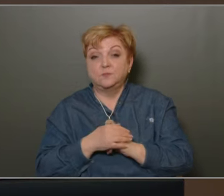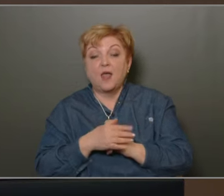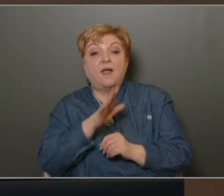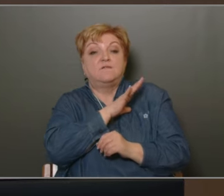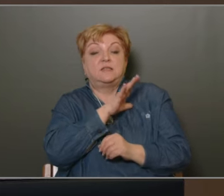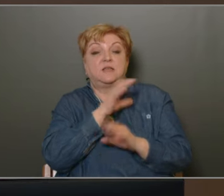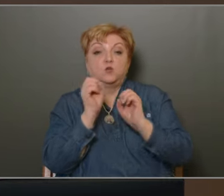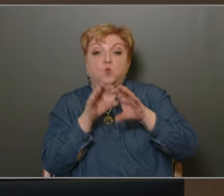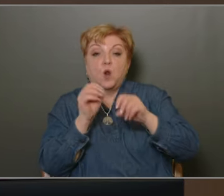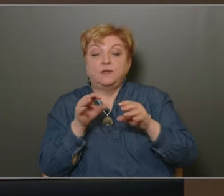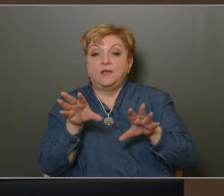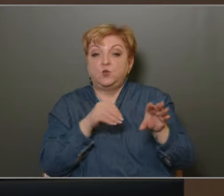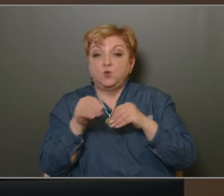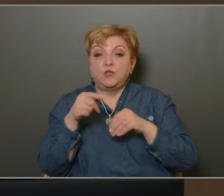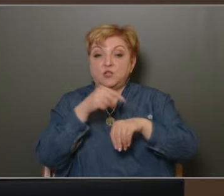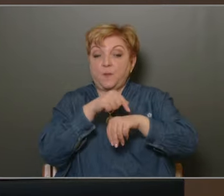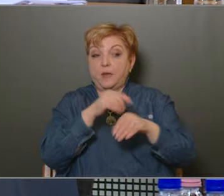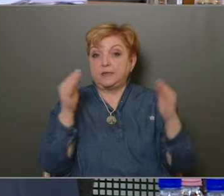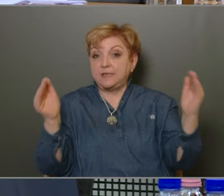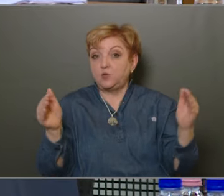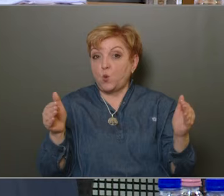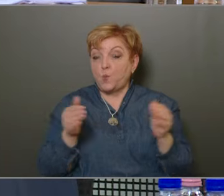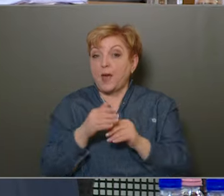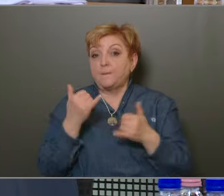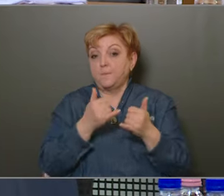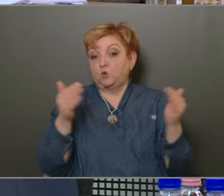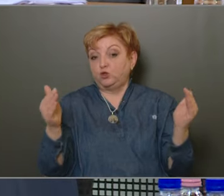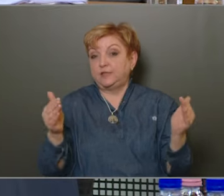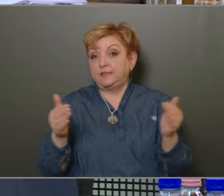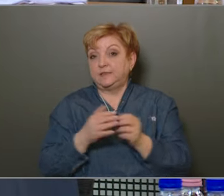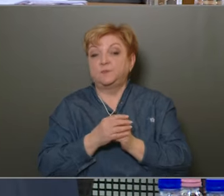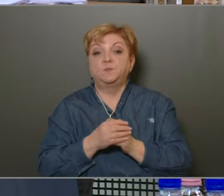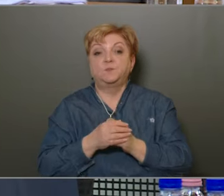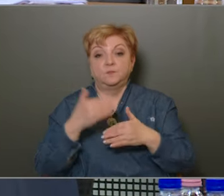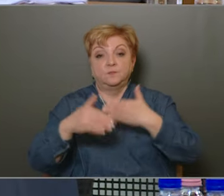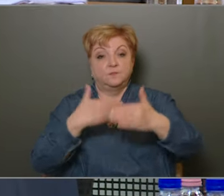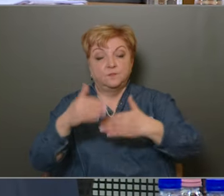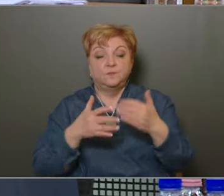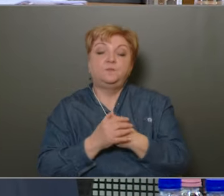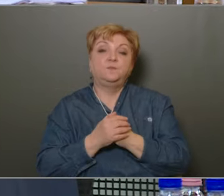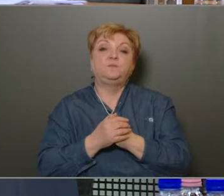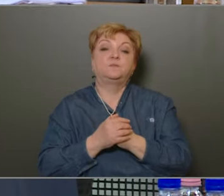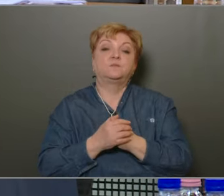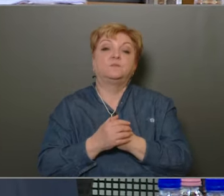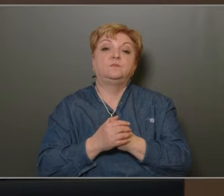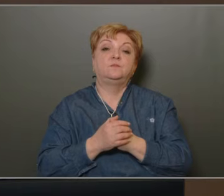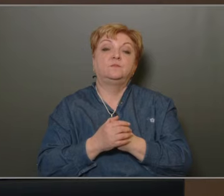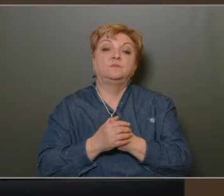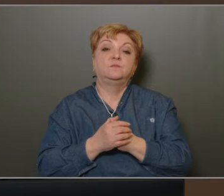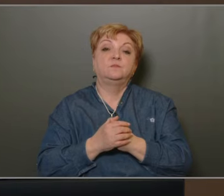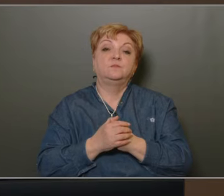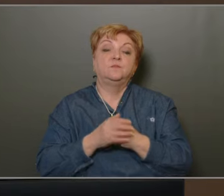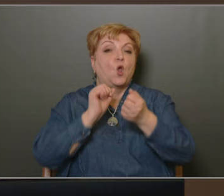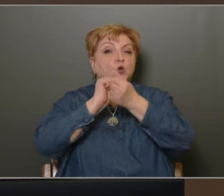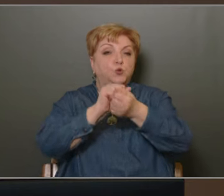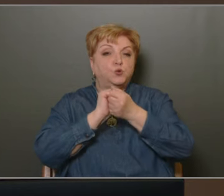Jelzem azt, hogy a veszélyes hulladégyűjtést mi ugyanebben az időszakban, legalábbis a mostanit most bonyolítottuk le. És